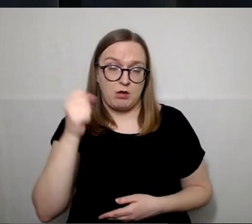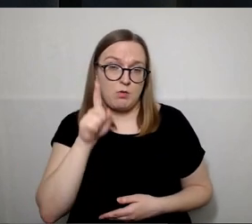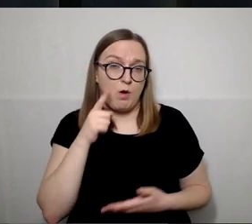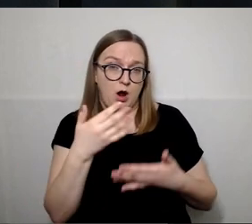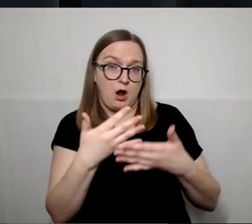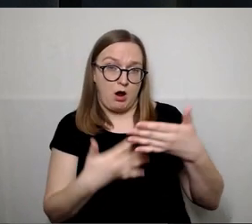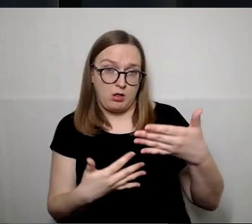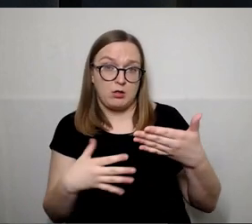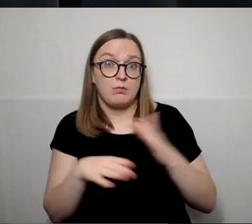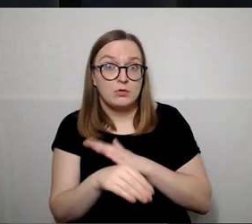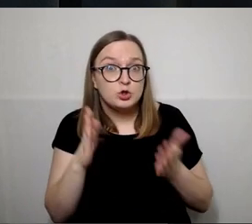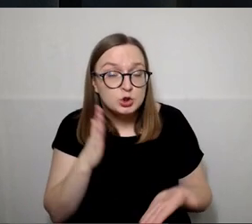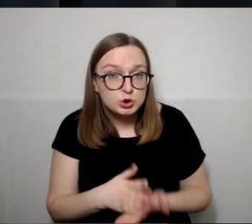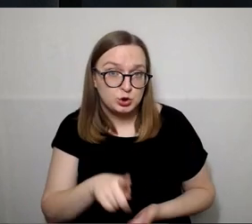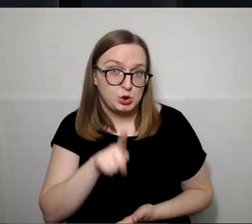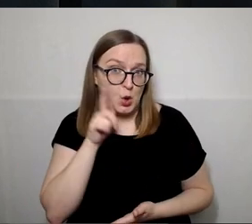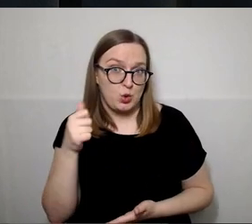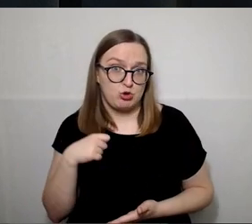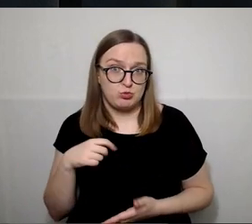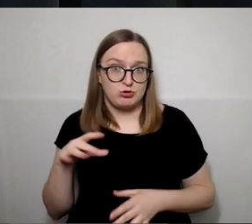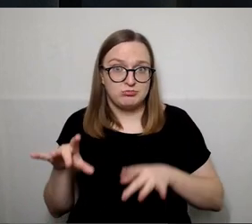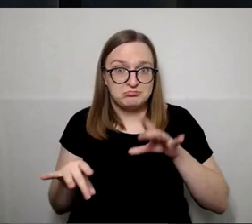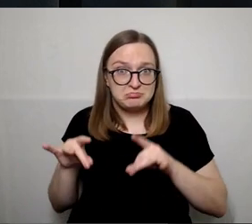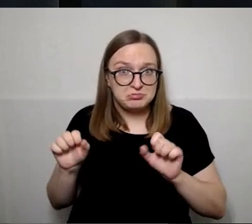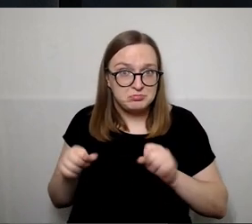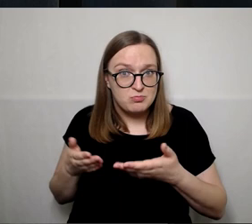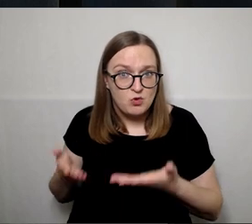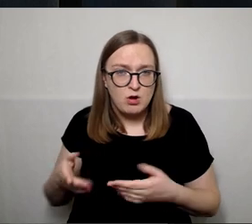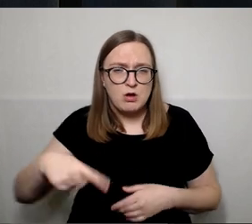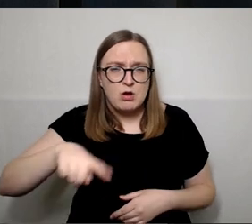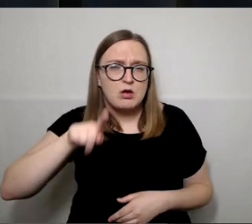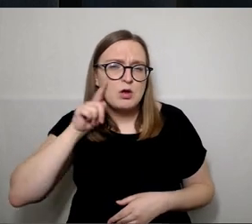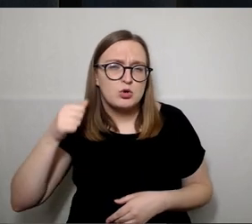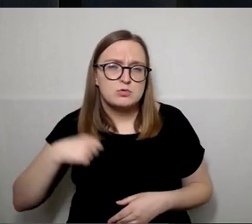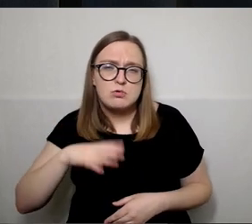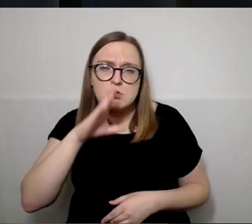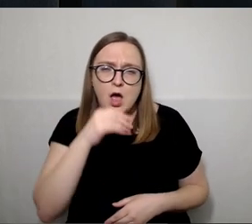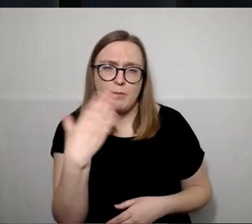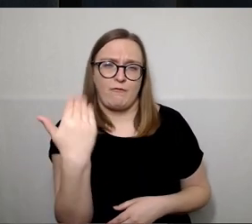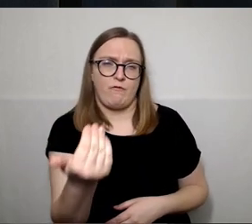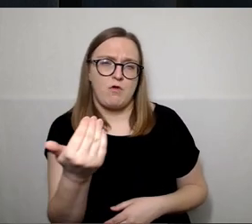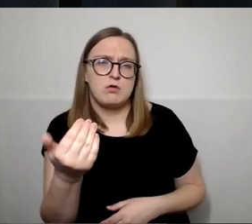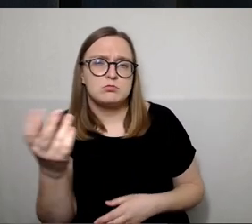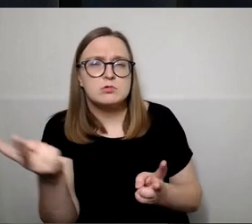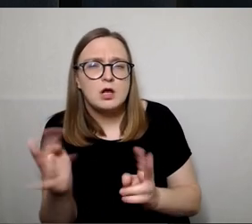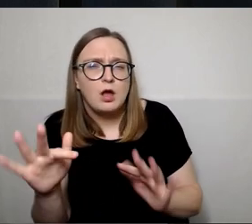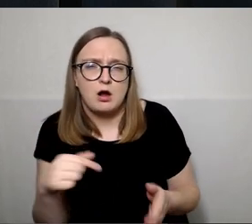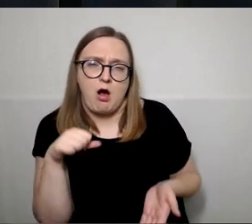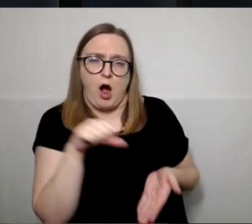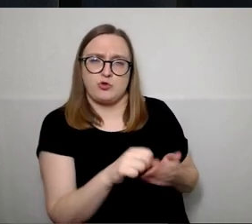taip pat yra jaunų žmonių, kurie gali puikiai atstovauti jūsų interesus ir